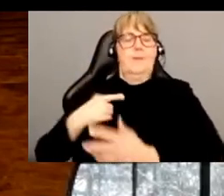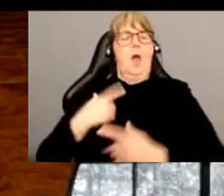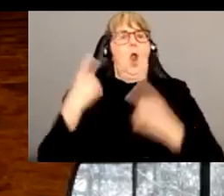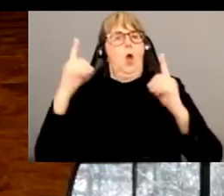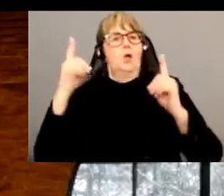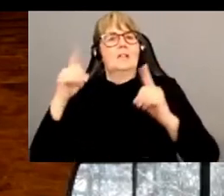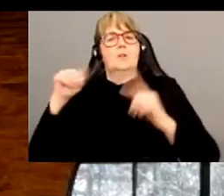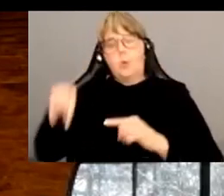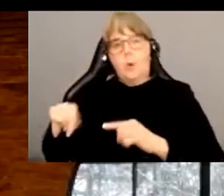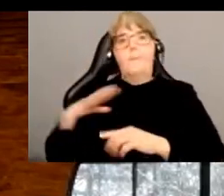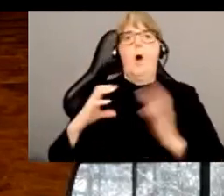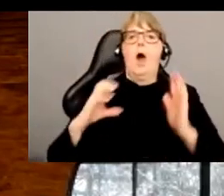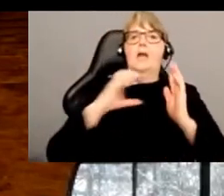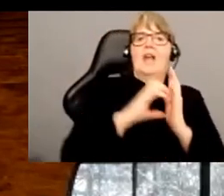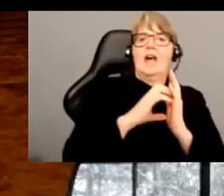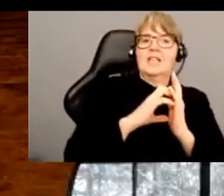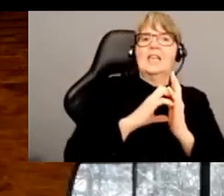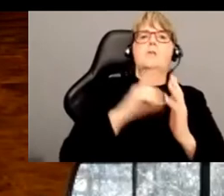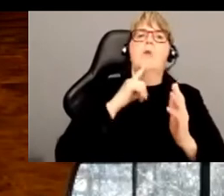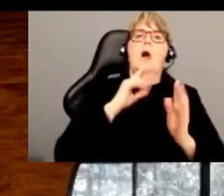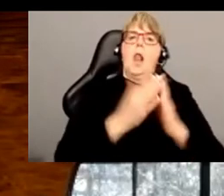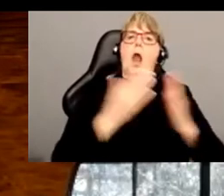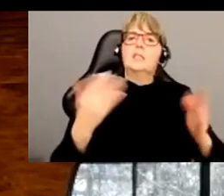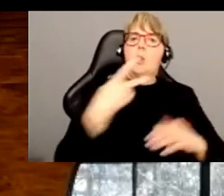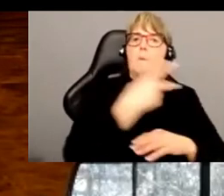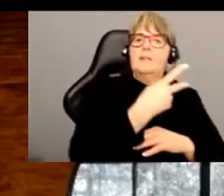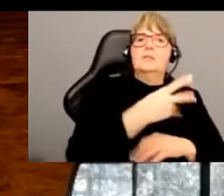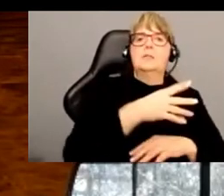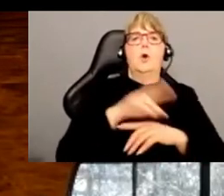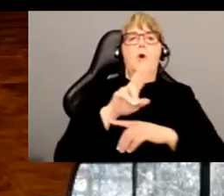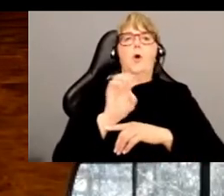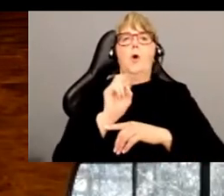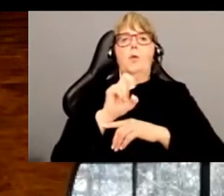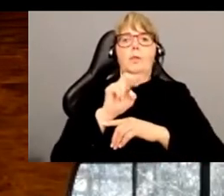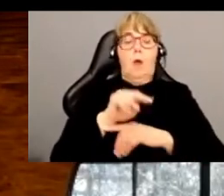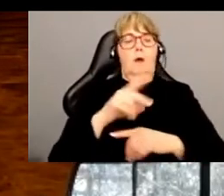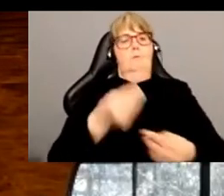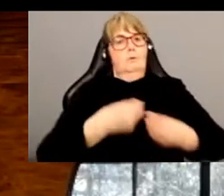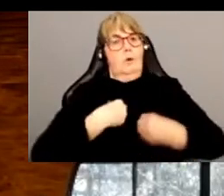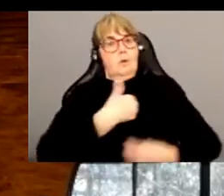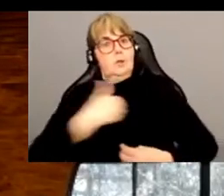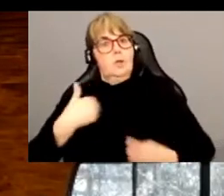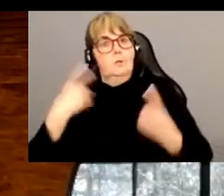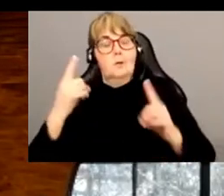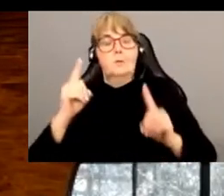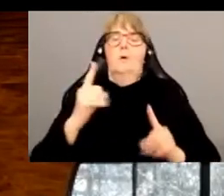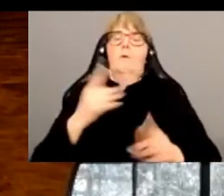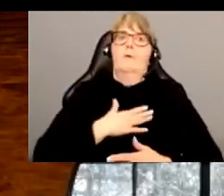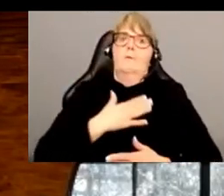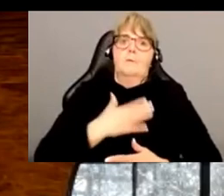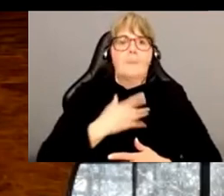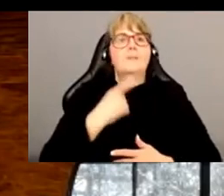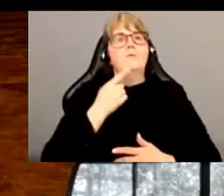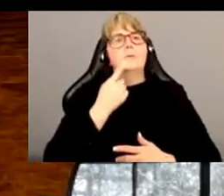synthétiser certaines de ces choses dans un article dans l'Encyclopédie de Renan donc ça fait vraiment pour moi un grand plaisir d'avoir cette occasion et j'aimerais aussi en